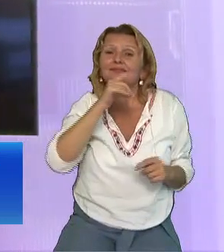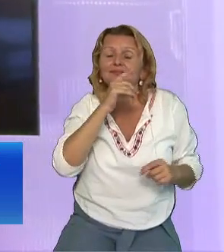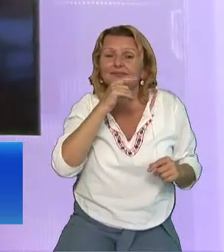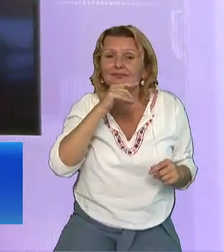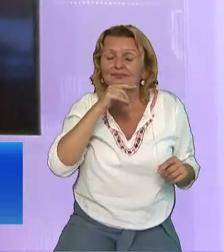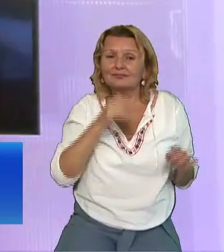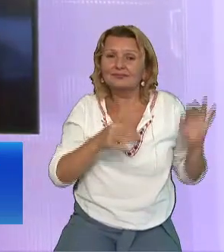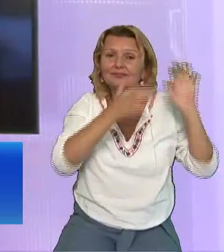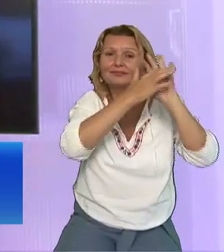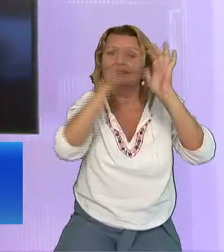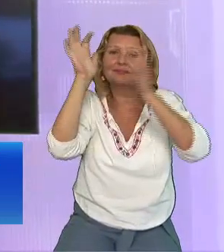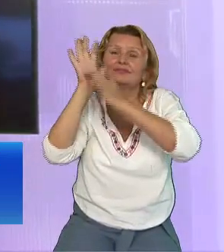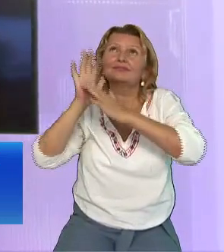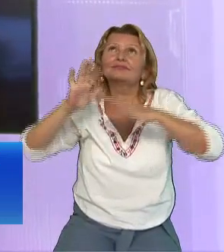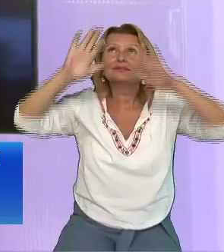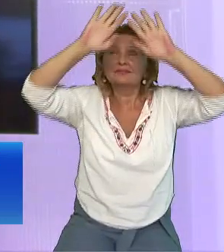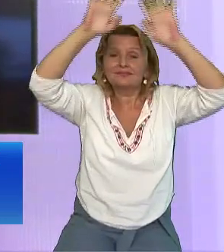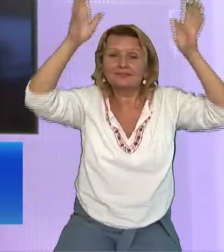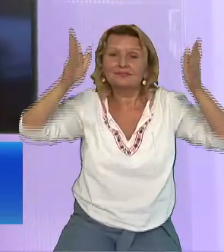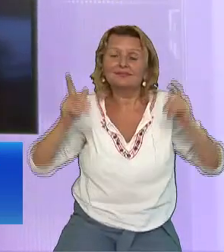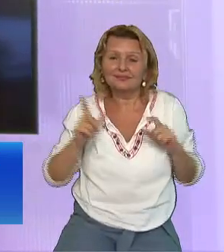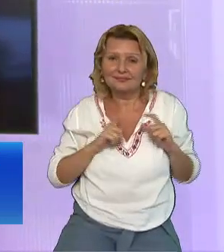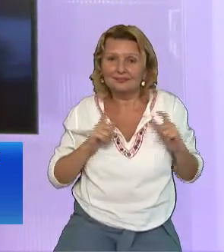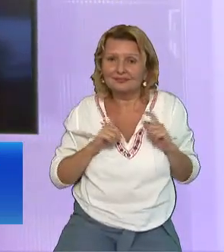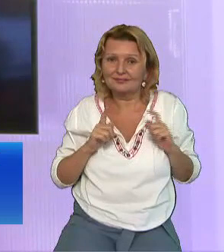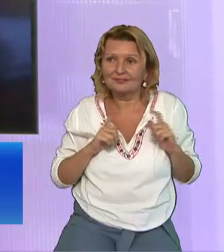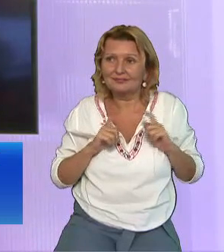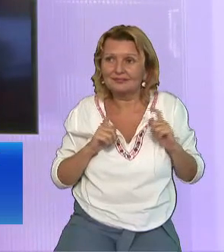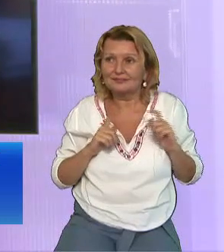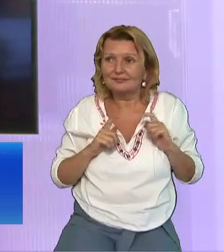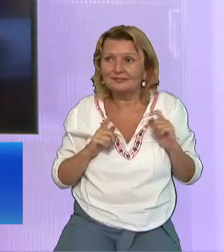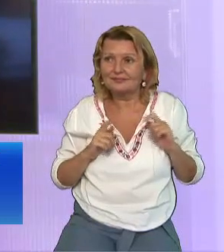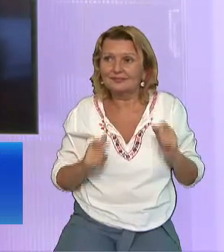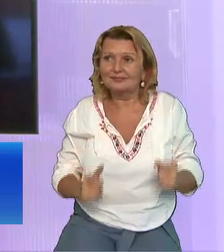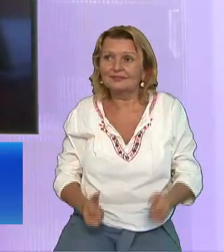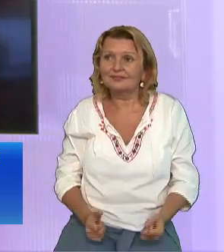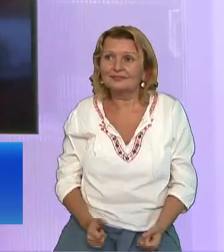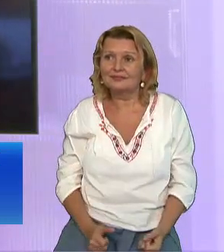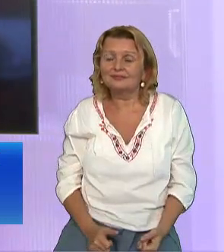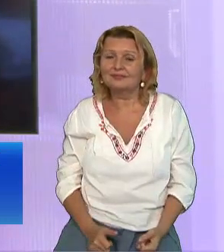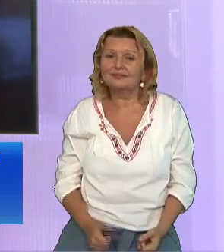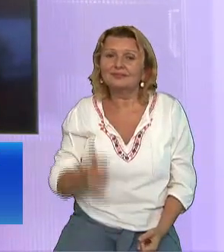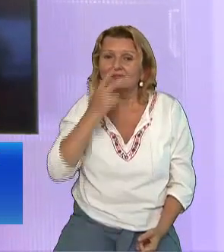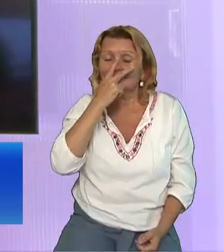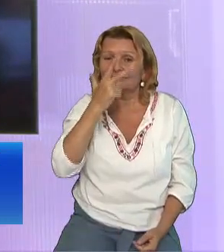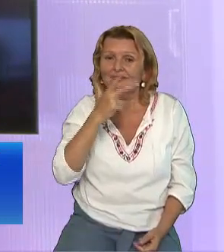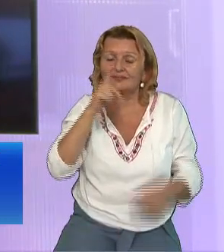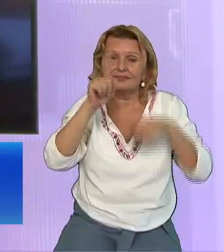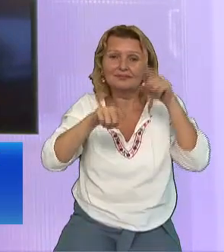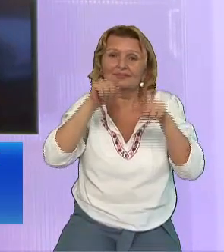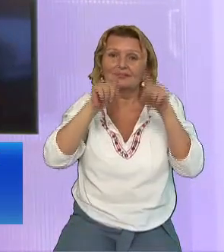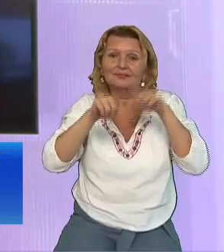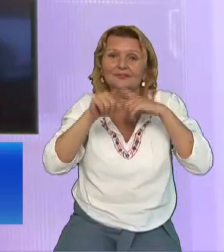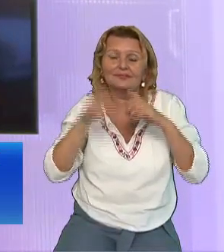întregului proces al Domnului Iisus Hristos Și unii au fost plătiți ca să mintă Că nu există Hristos Că n-am via